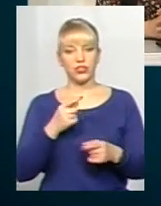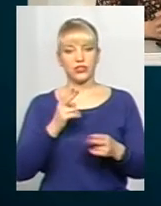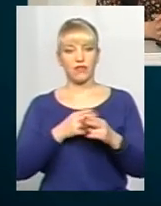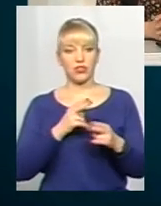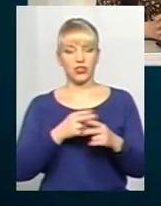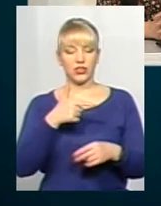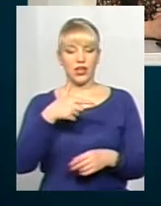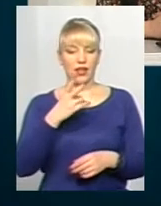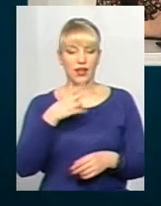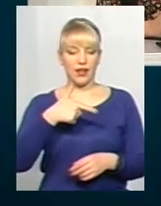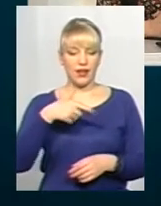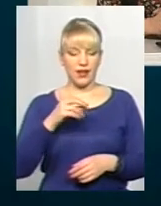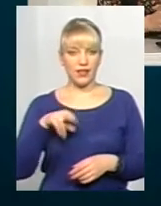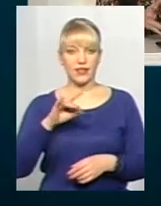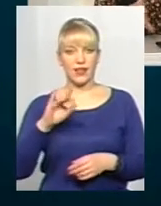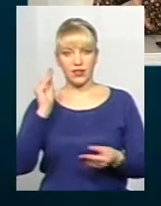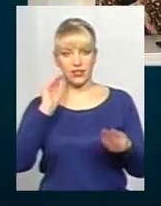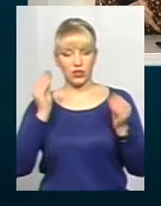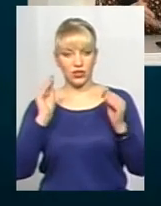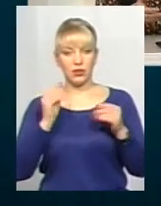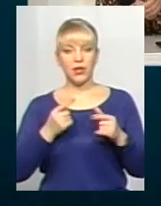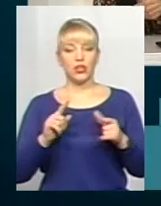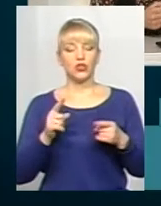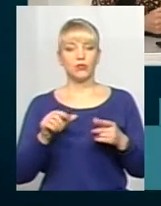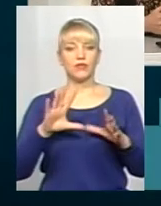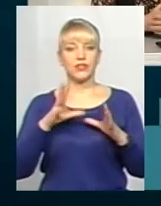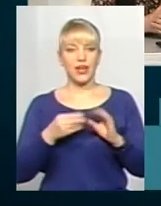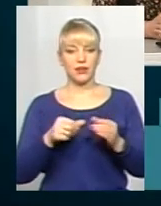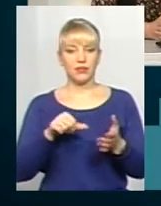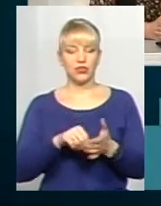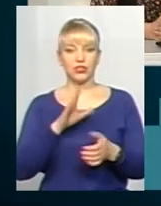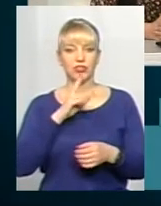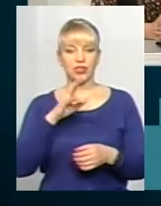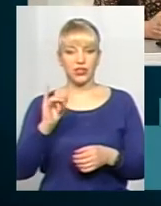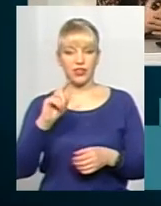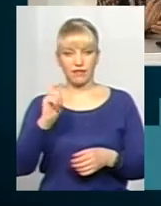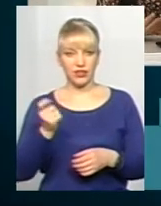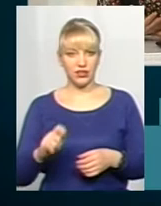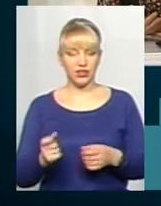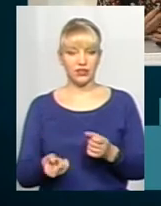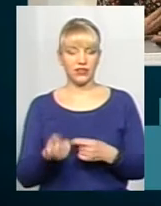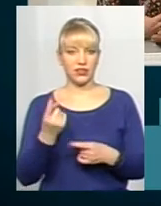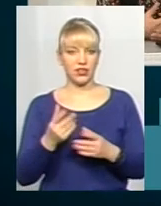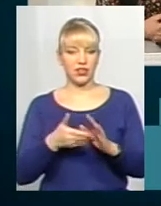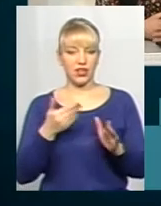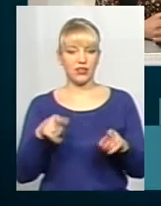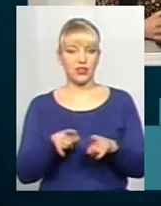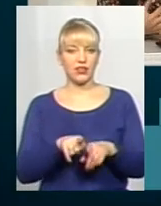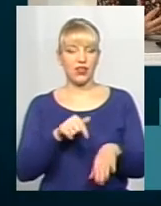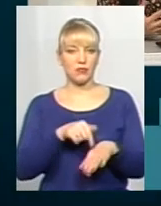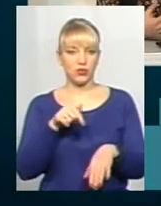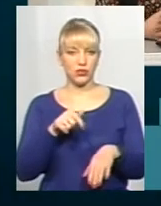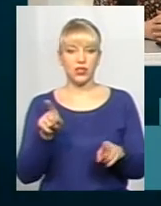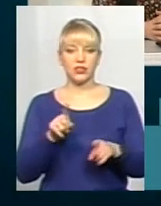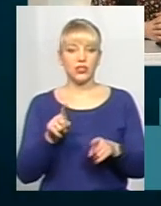гендерні стереотипи. Скажіть, чому взагалі присутність жінки на війні викликає так багато емоцій? Це